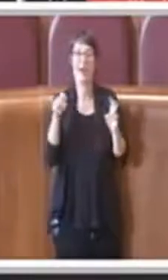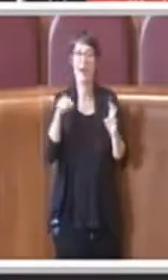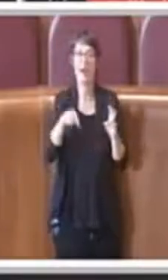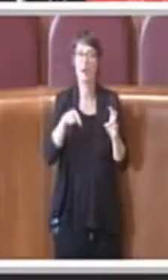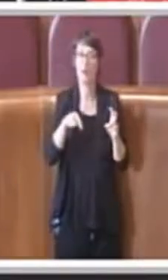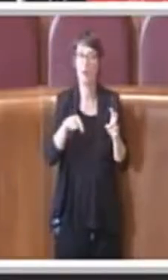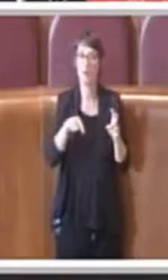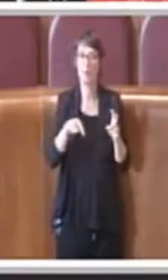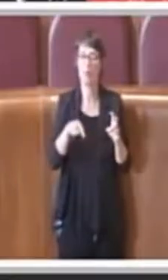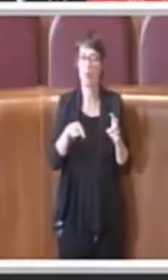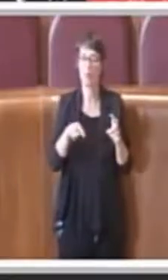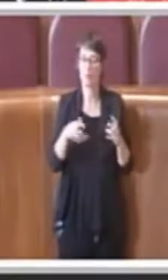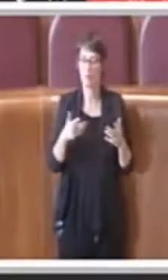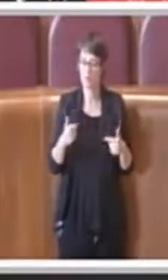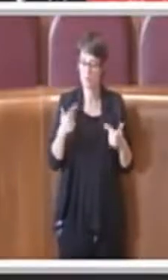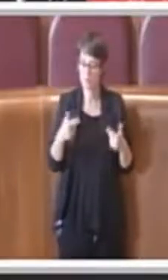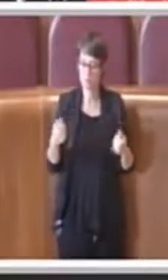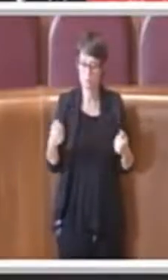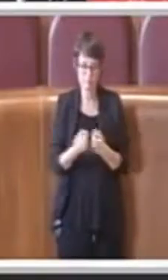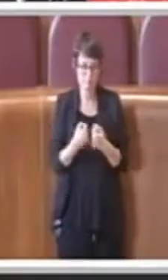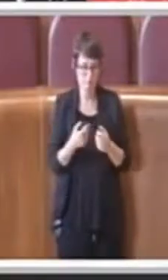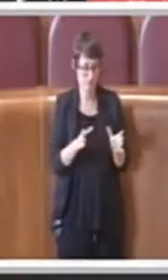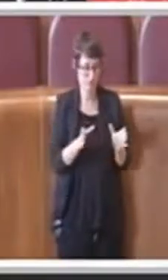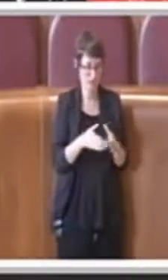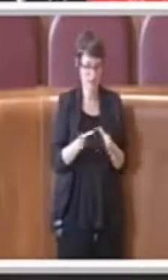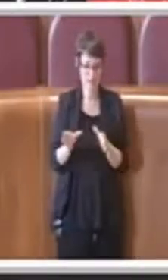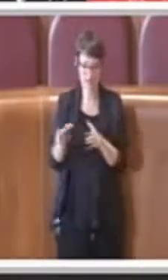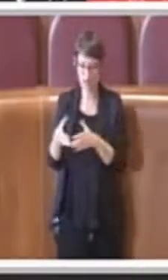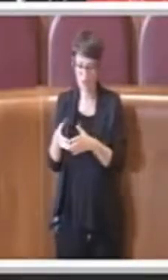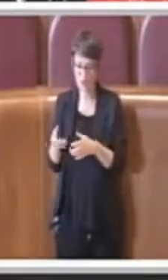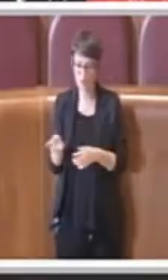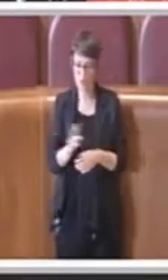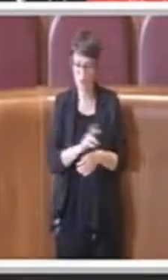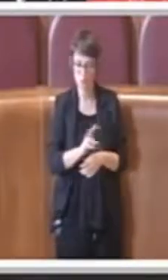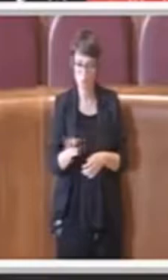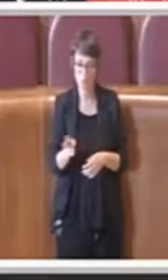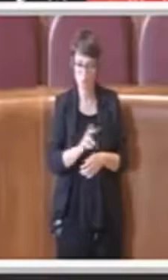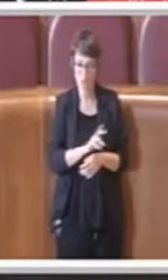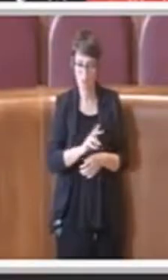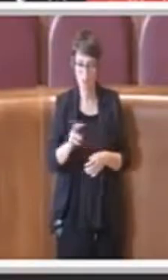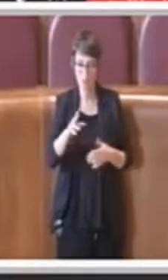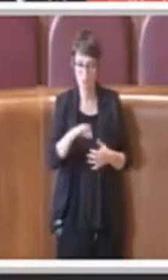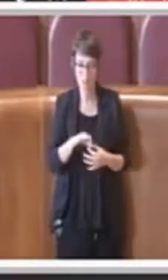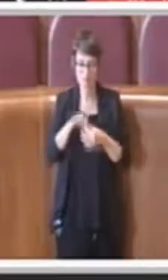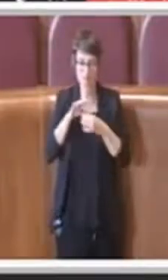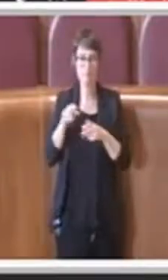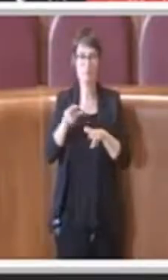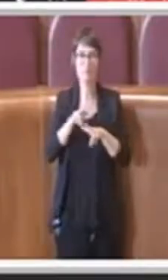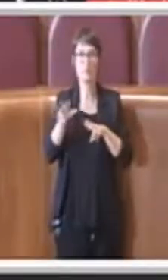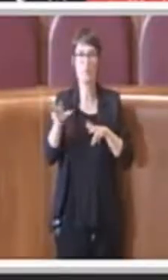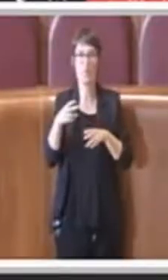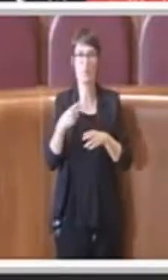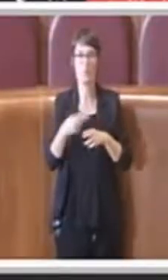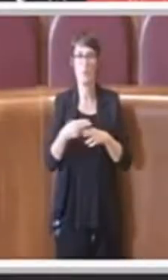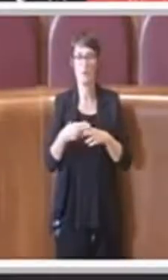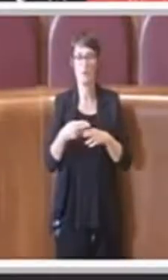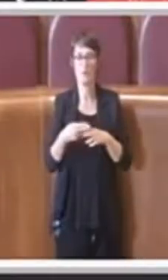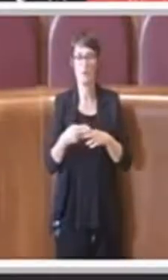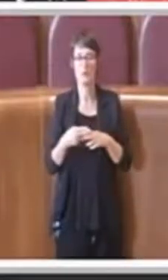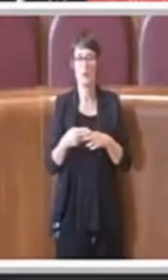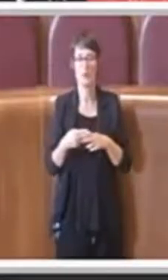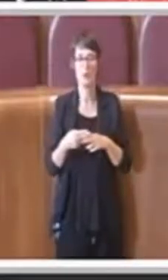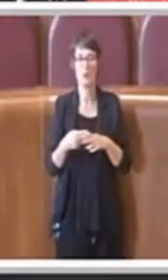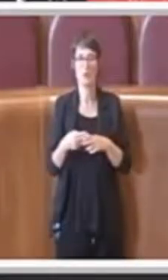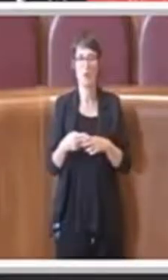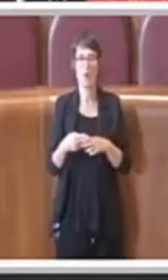contrapposizione tra due categorie, entrambe concessionari del Comune di Roma, che possono